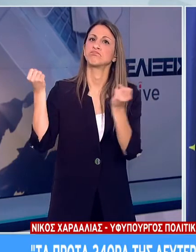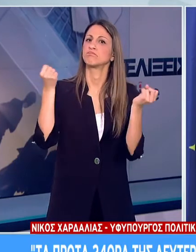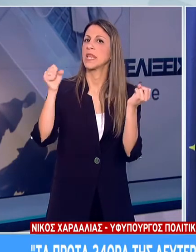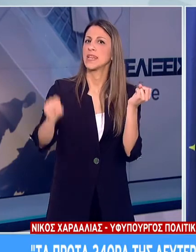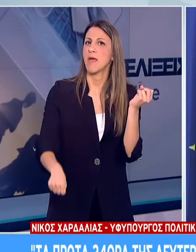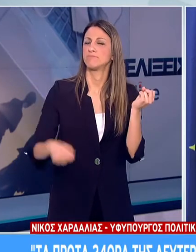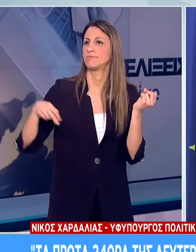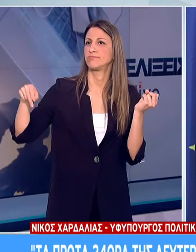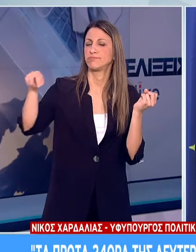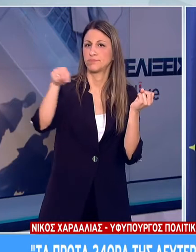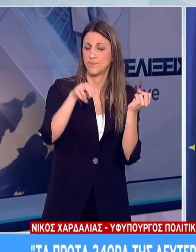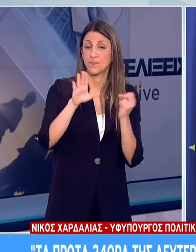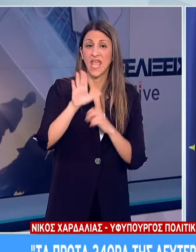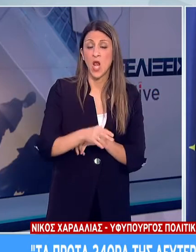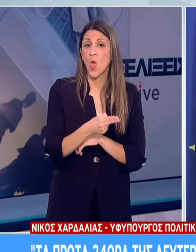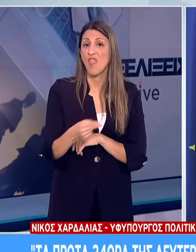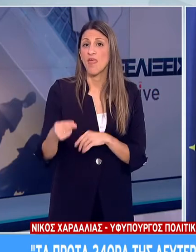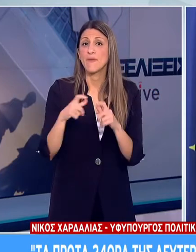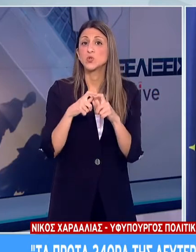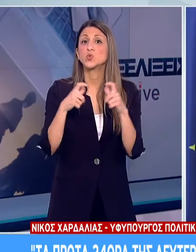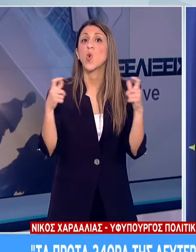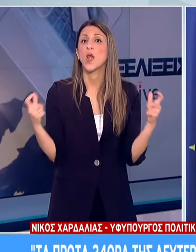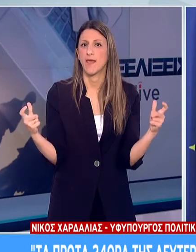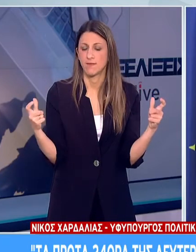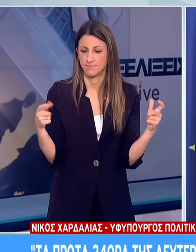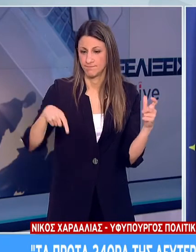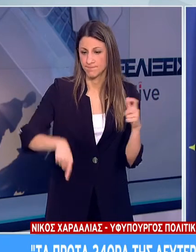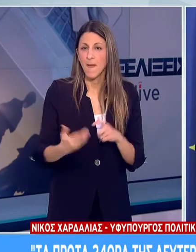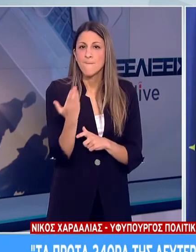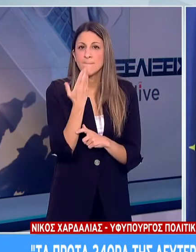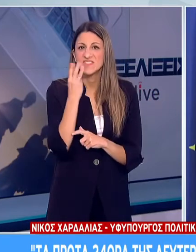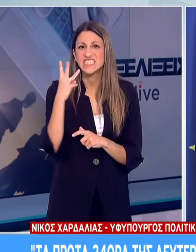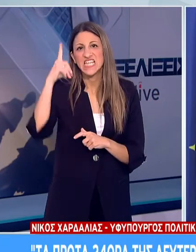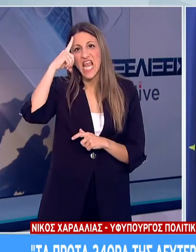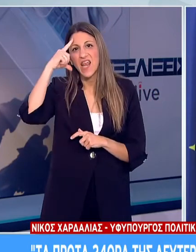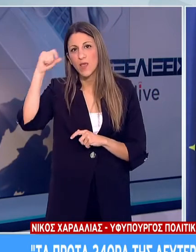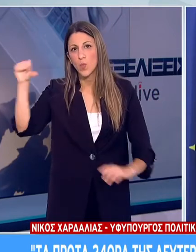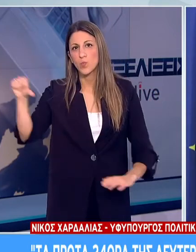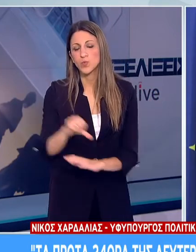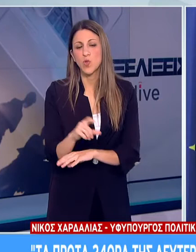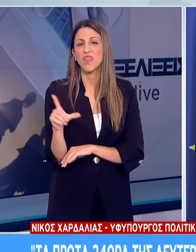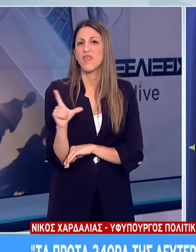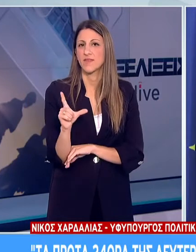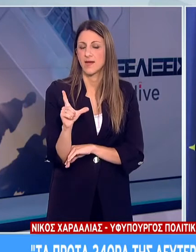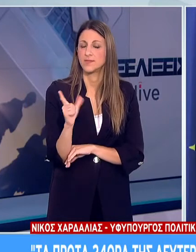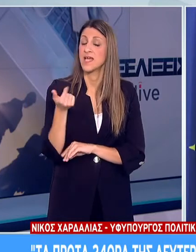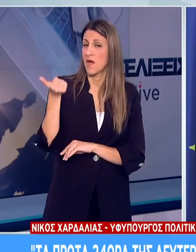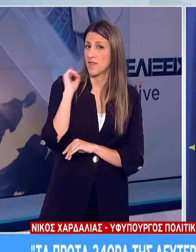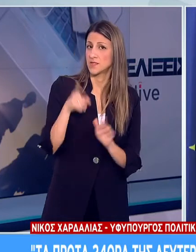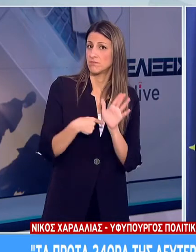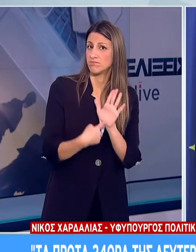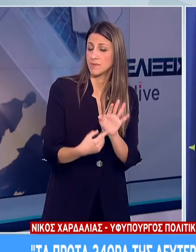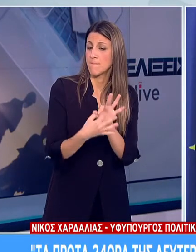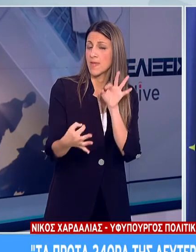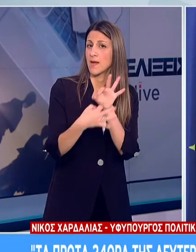Σχετικά με τη λειτουργία των σχολείων, η οποία ξεκινά τη Δευτέρα με την Τρίτη Λυκείου, χθες παρουσιάσαμε τα μέτρα και τους κανόνες που πρέπει να τηρούνται για την